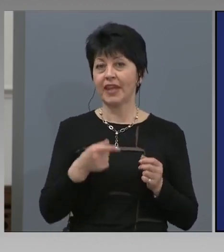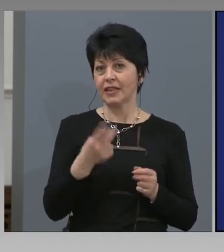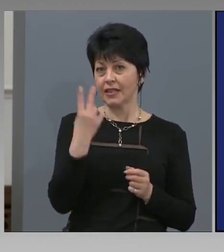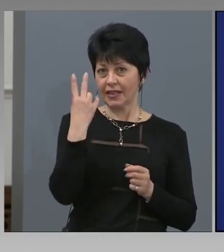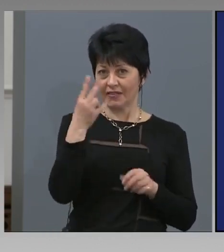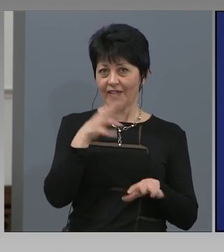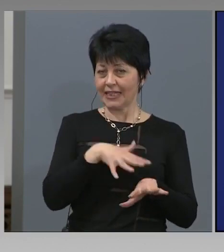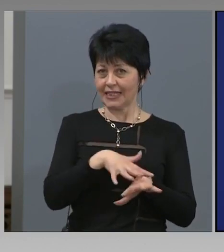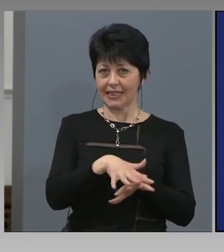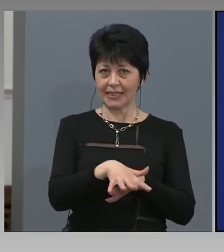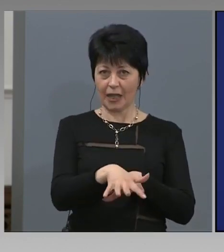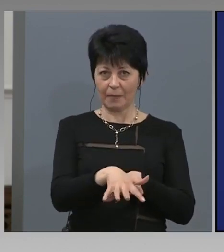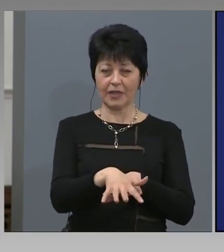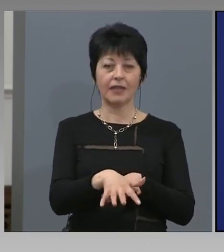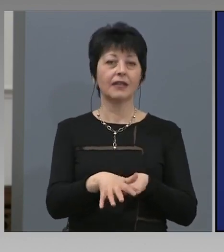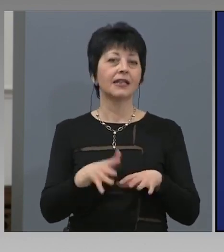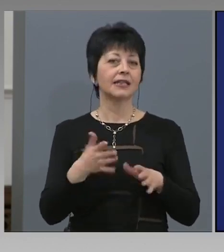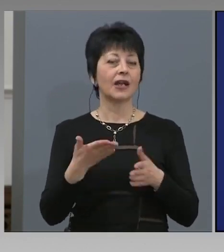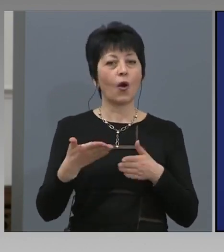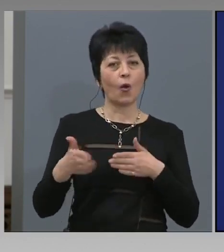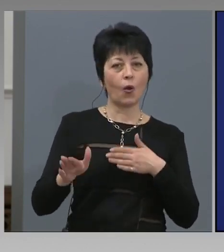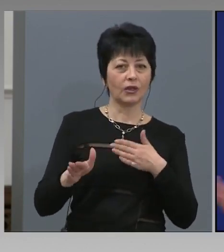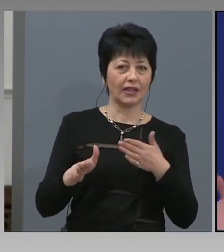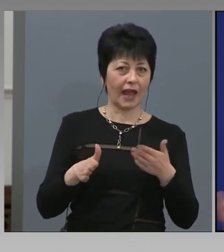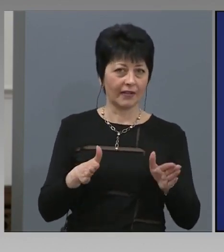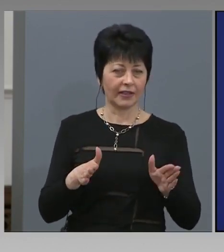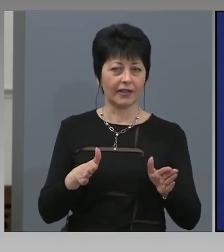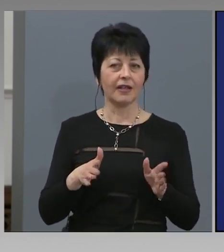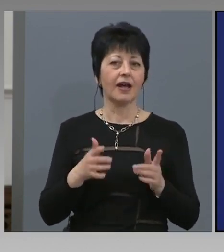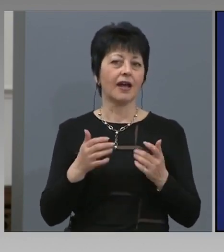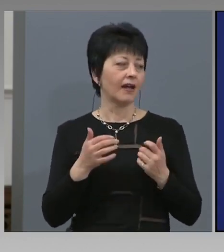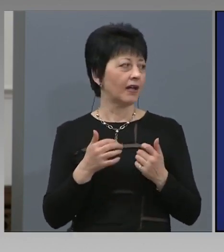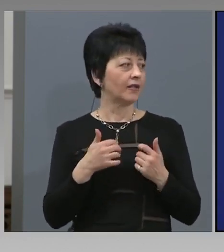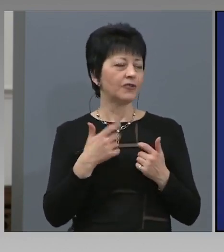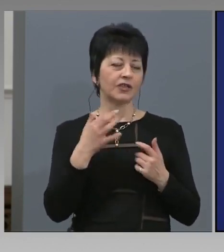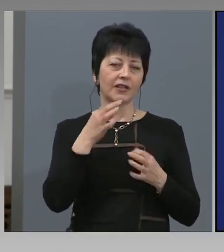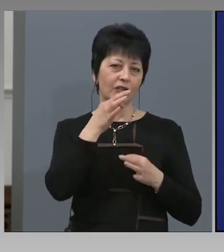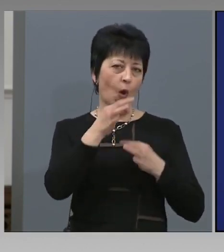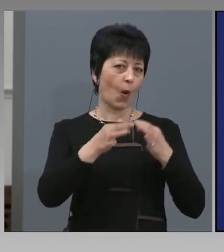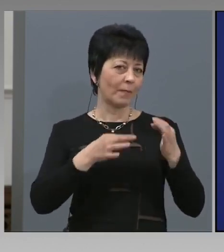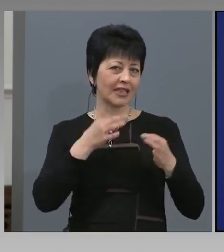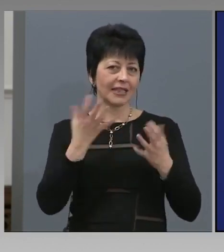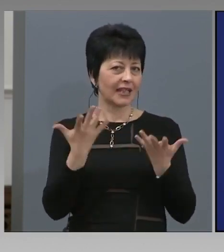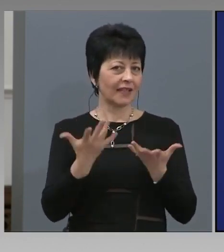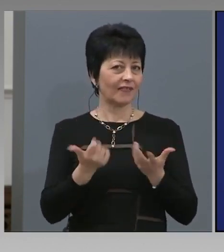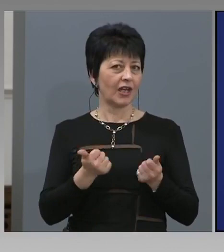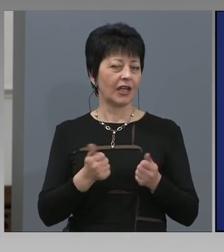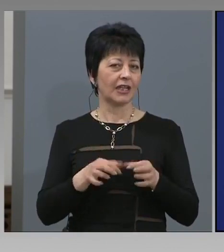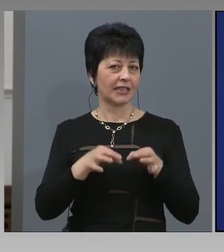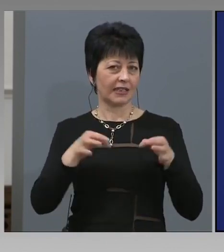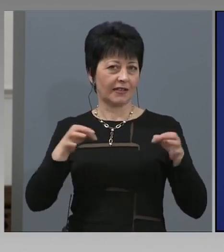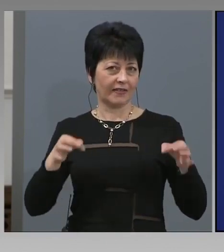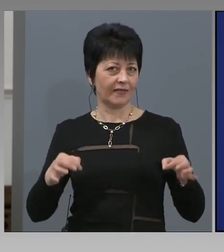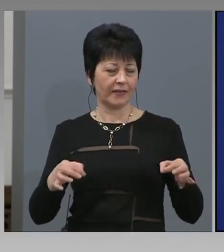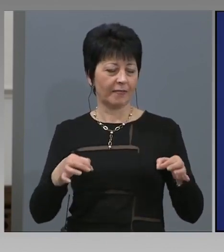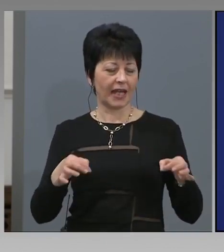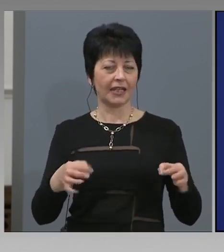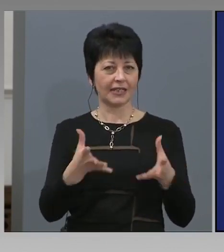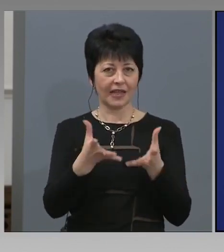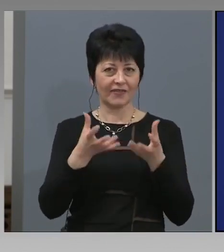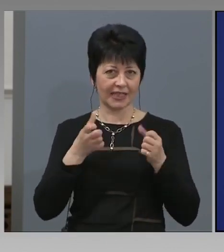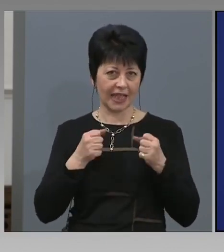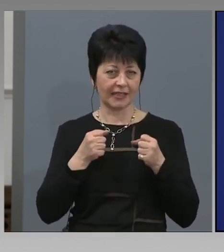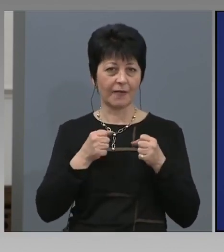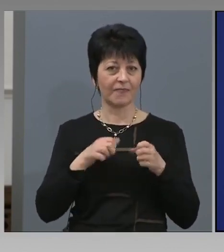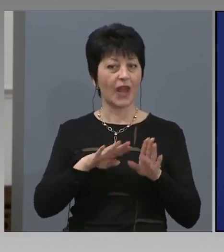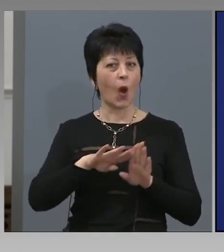отделни. Ако да кажем по някаква случайност, с което не вярвам да стане, колегите ще обяснат какви мерки са взели. мобилното приложение крашне. Останата